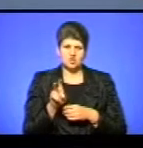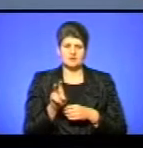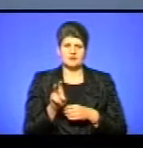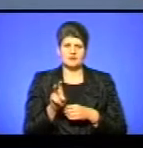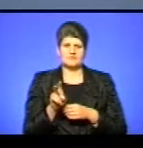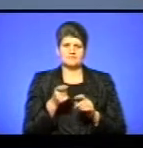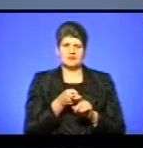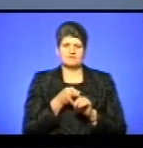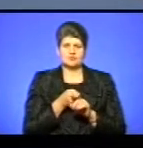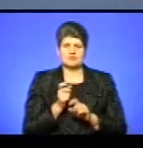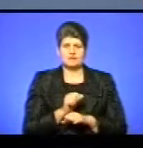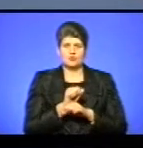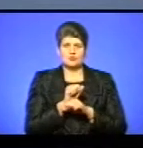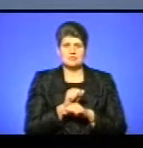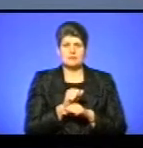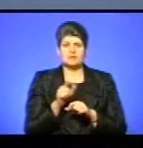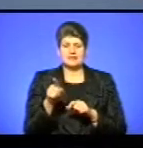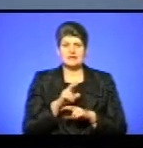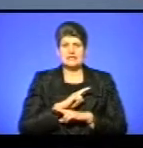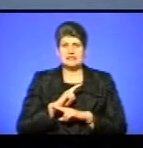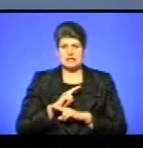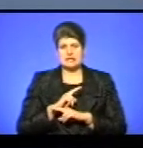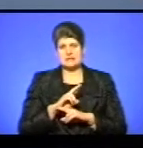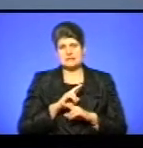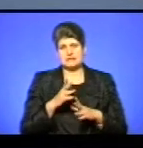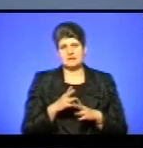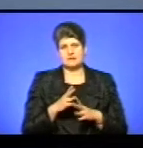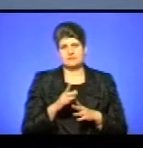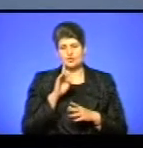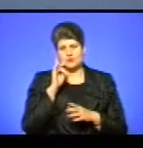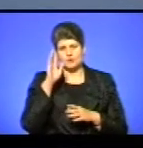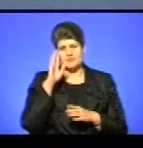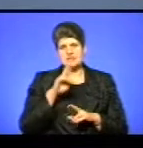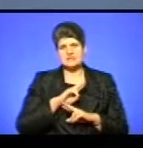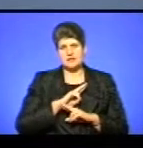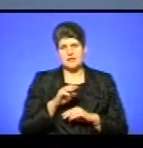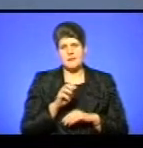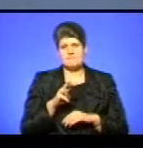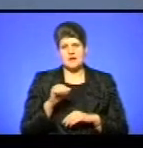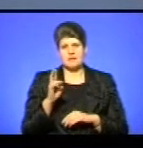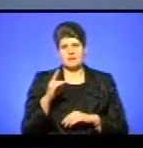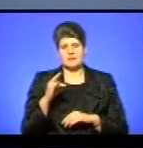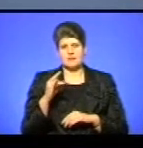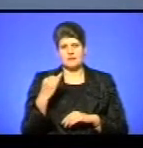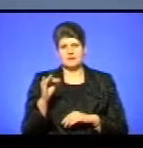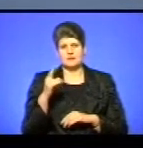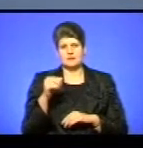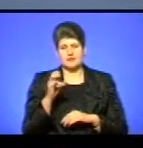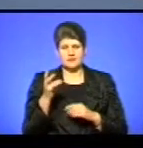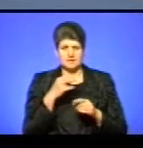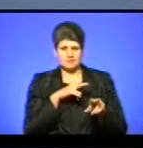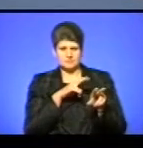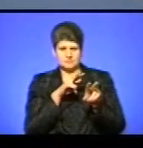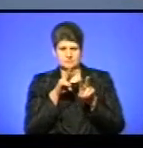Гідності. І по тих тілах, які загинули, по тих тілах молодих хлопців, які загинули на Майдані. Тому нам потрібно бути пильними.